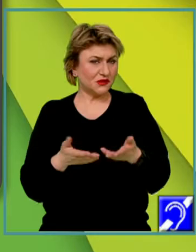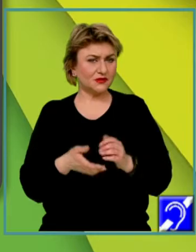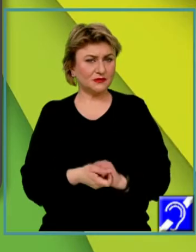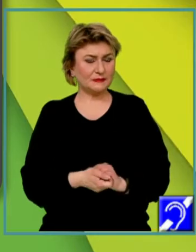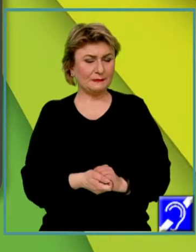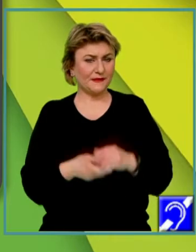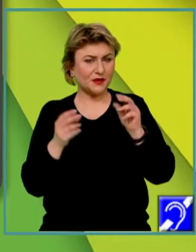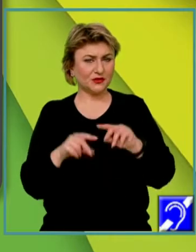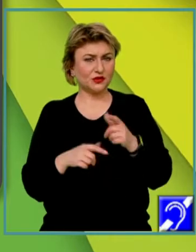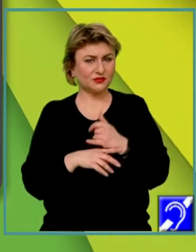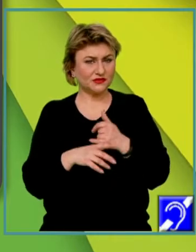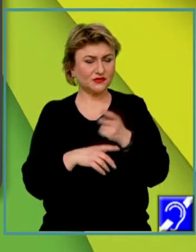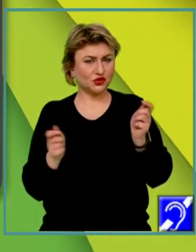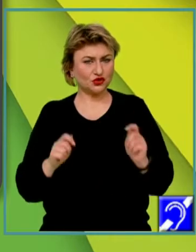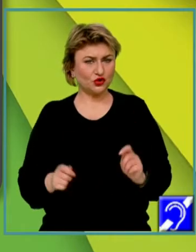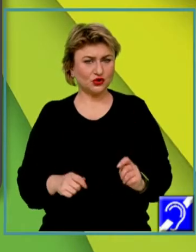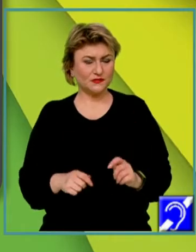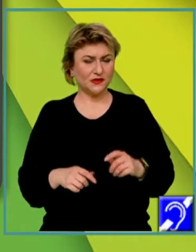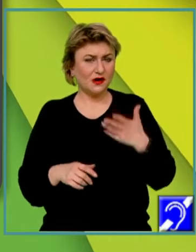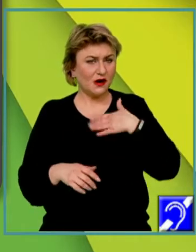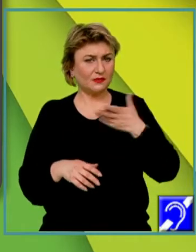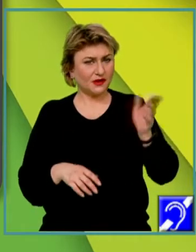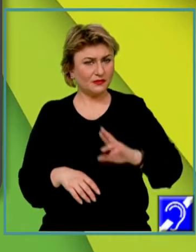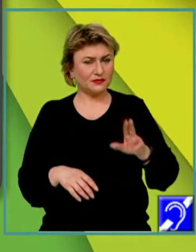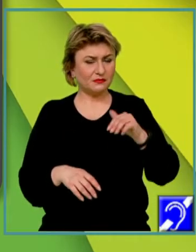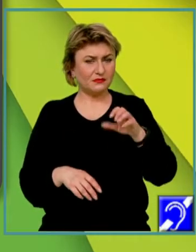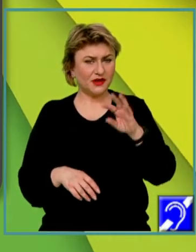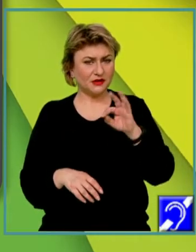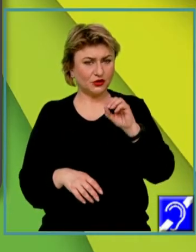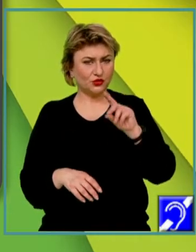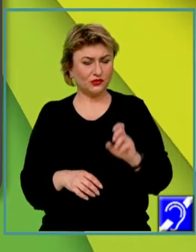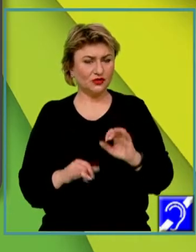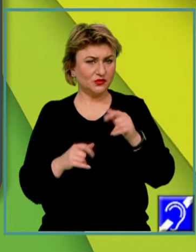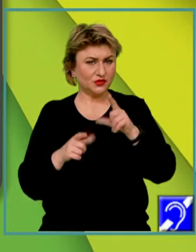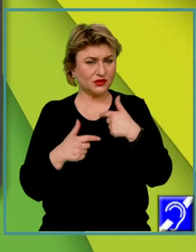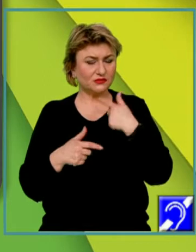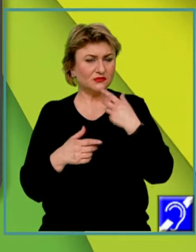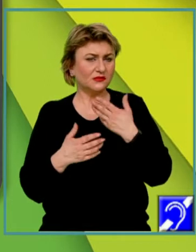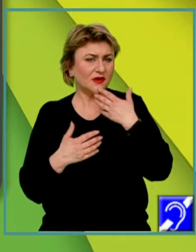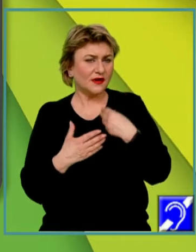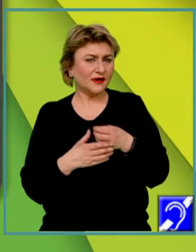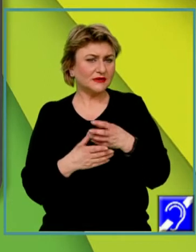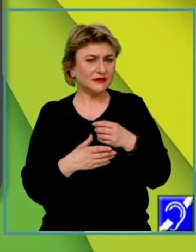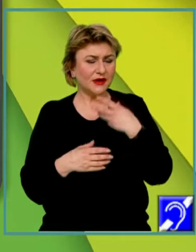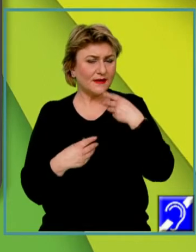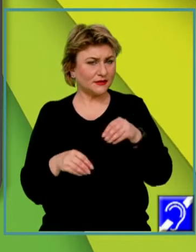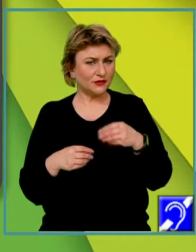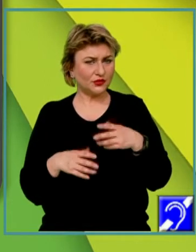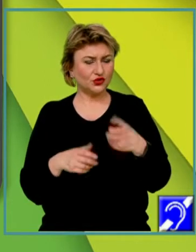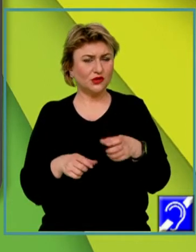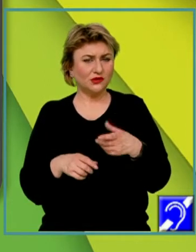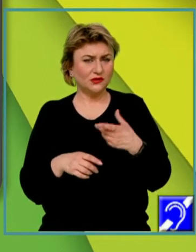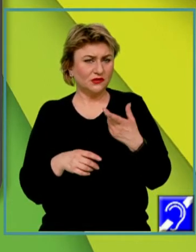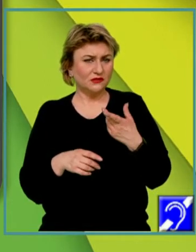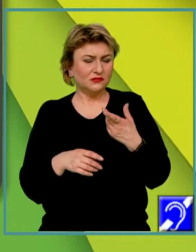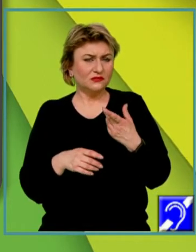că am ajuns și la observația sociologică. Am recapitulat metodele. Deci putem să identificăm ca fiind răspuns corect punctul 5,